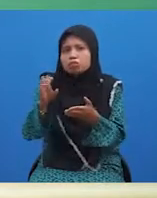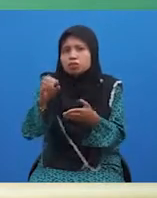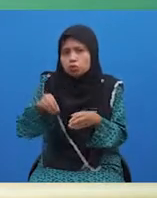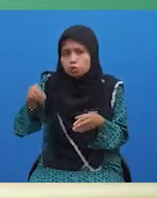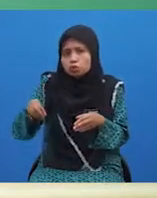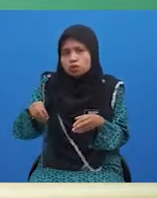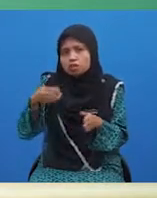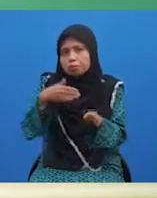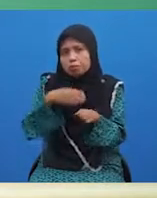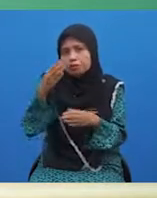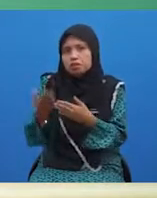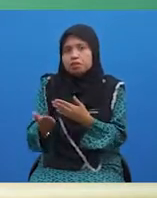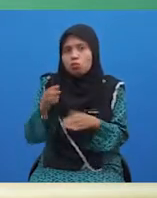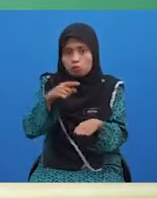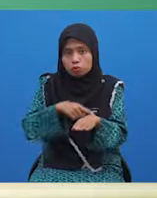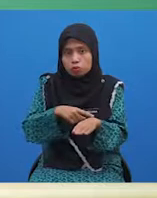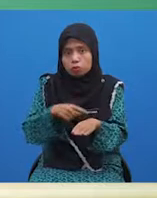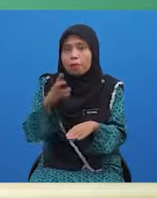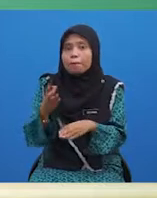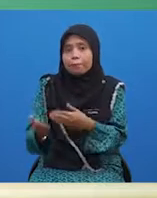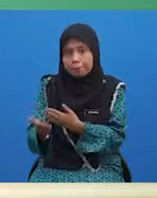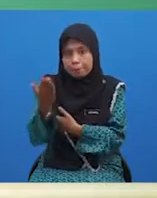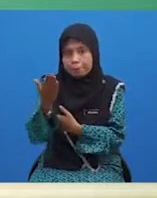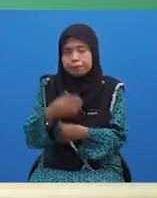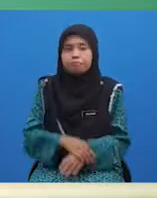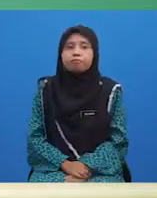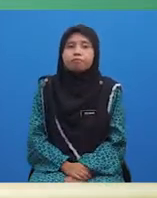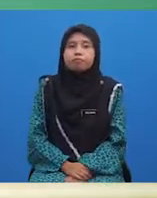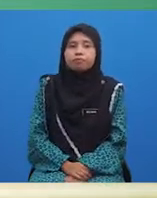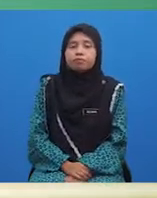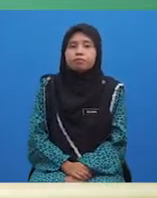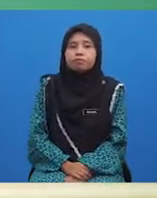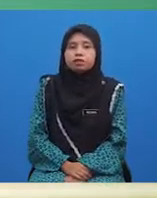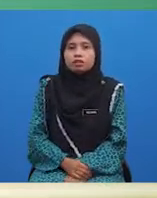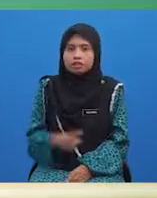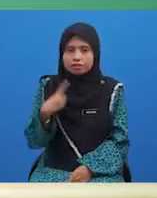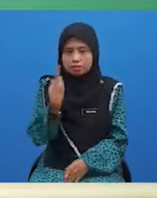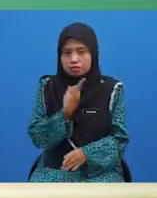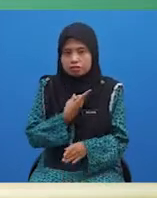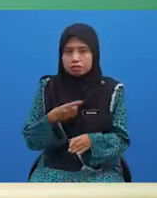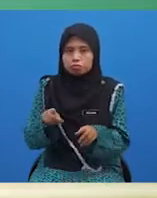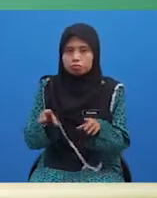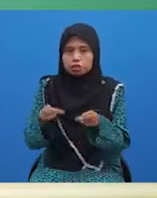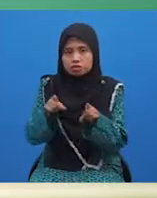Cikgu harap semua pelajar sudah bersedia untuk menyemak jawapan.